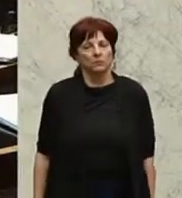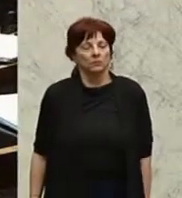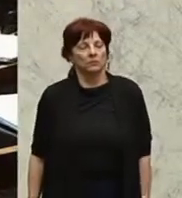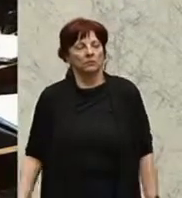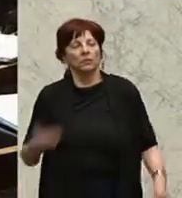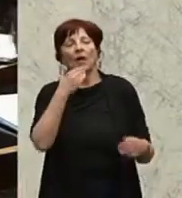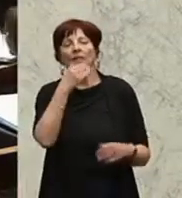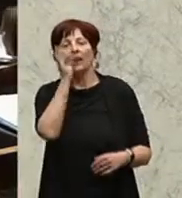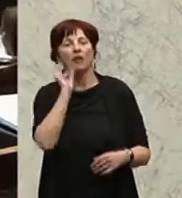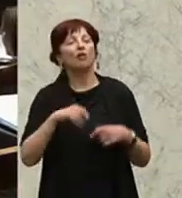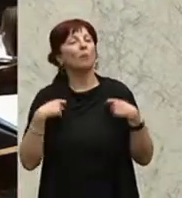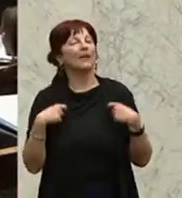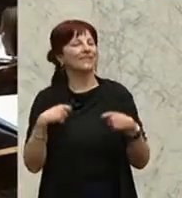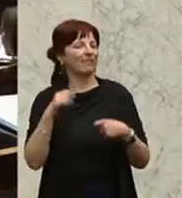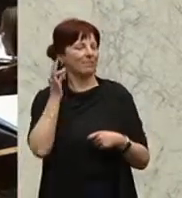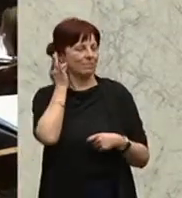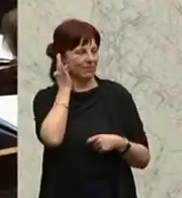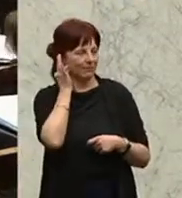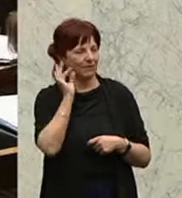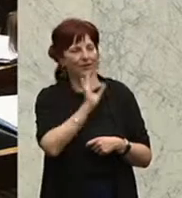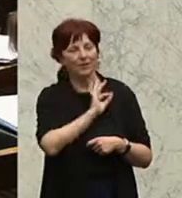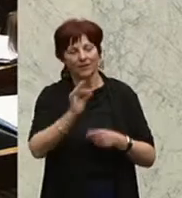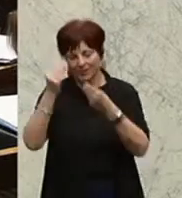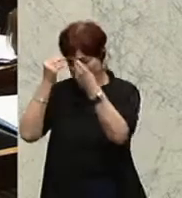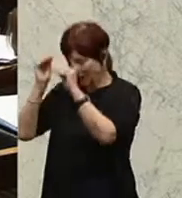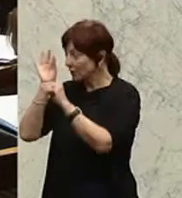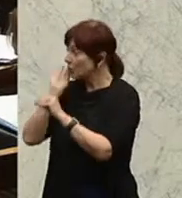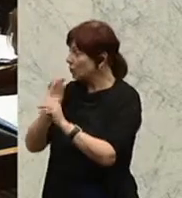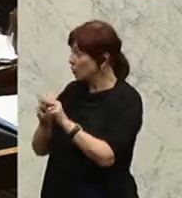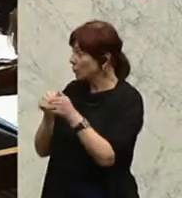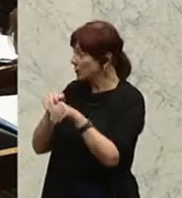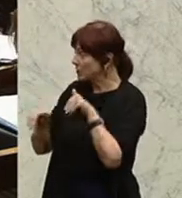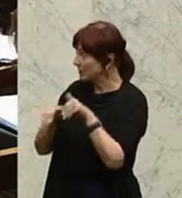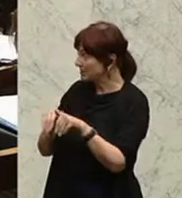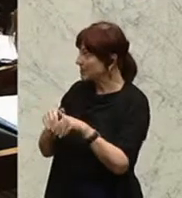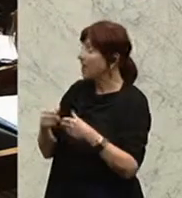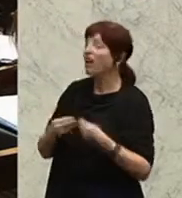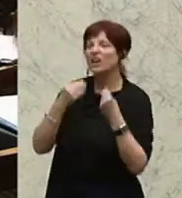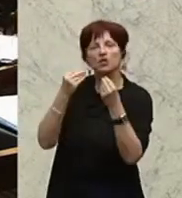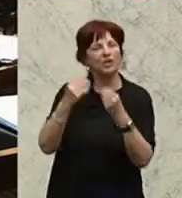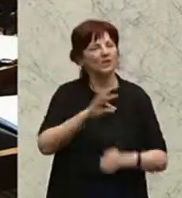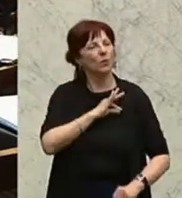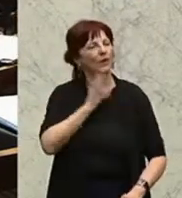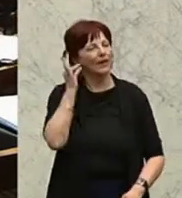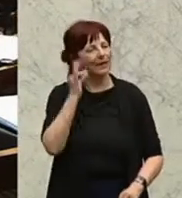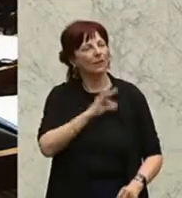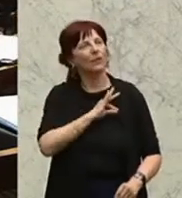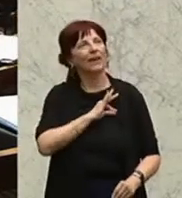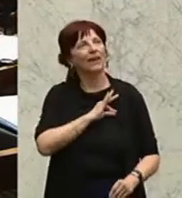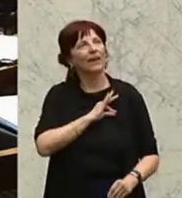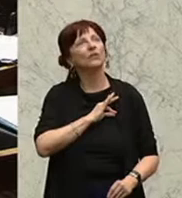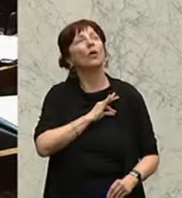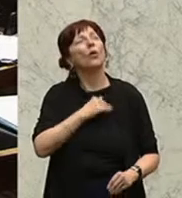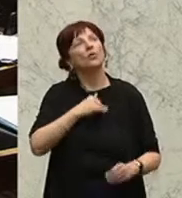Danke, Frau Präsidentin, sehr geehrte Frau Bundesministerin, geschätzte Kolleginnen und Kollegen, sehr geehrte vor allem junge Gäste